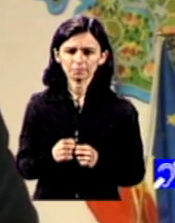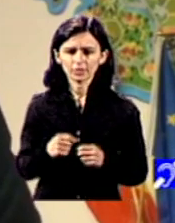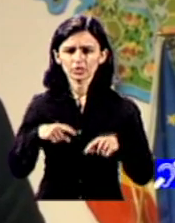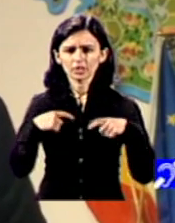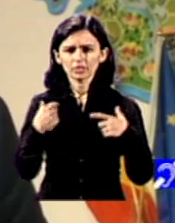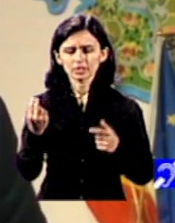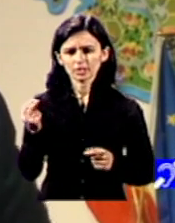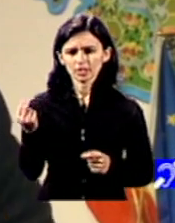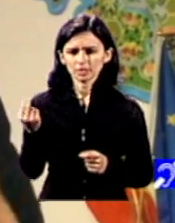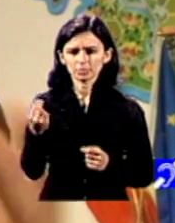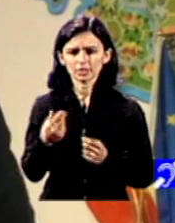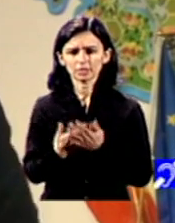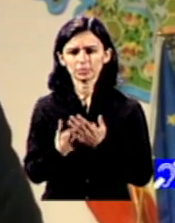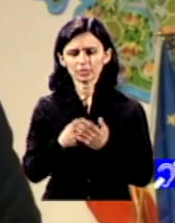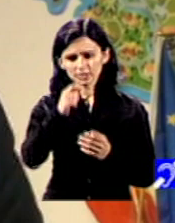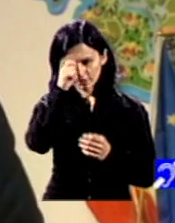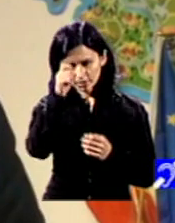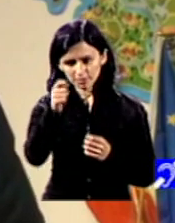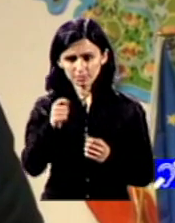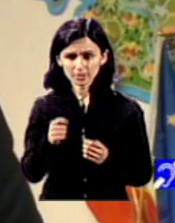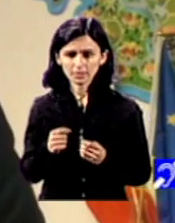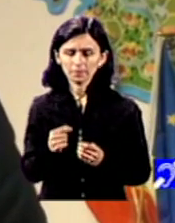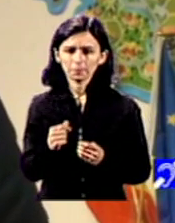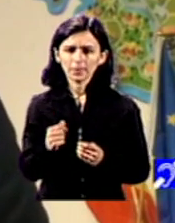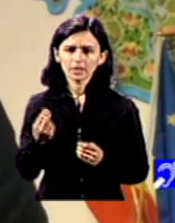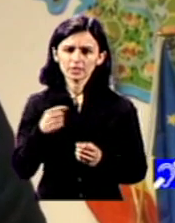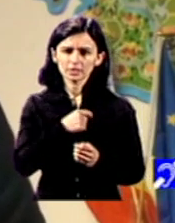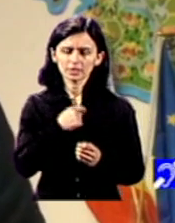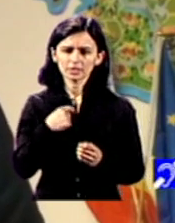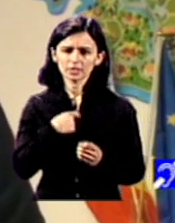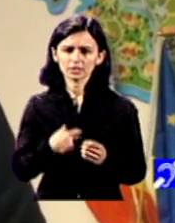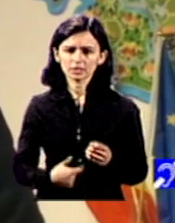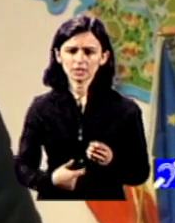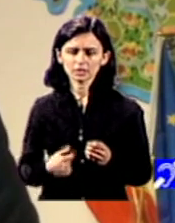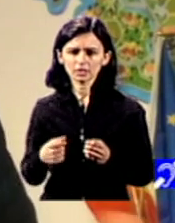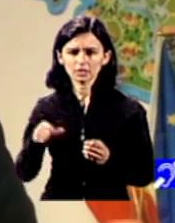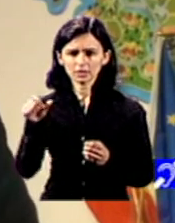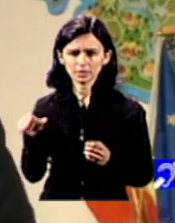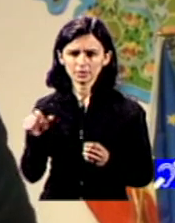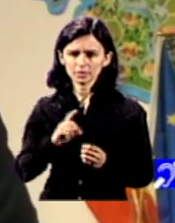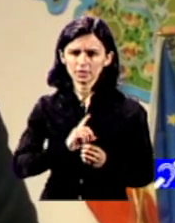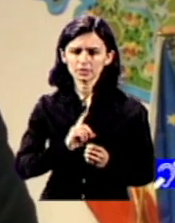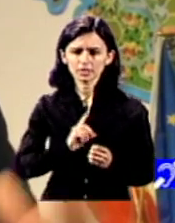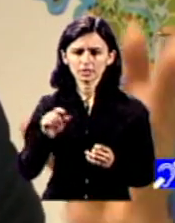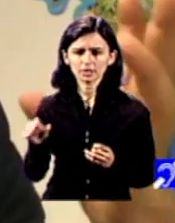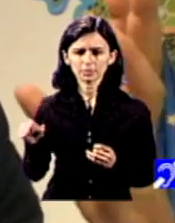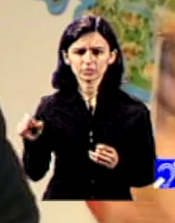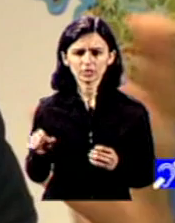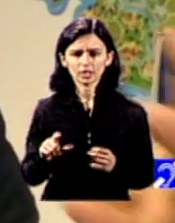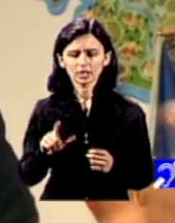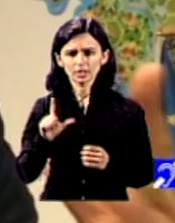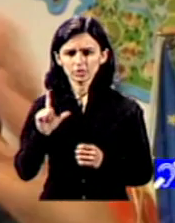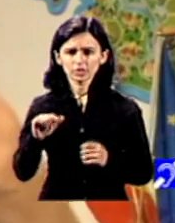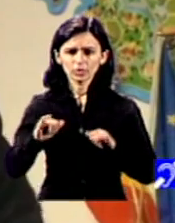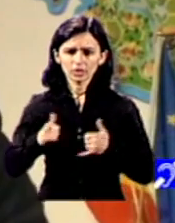respecti identitatea persoanei ceea ce e foarte important pentru zona de dreapta aspectului politic în ambele cazuri